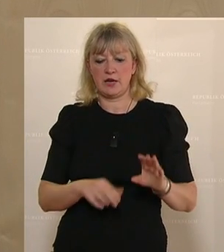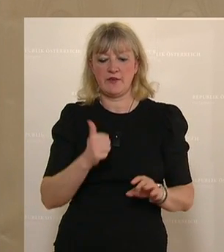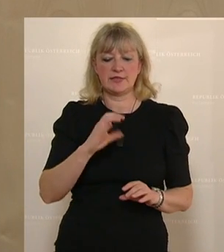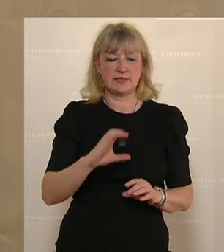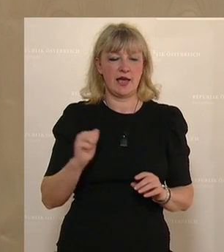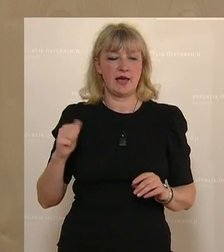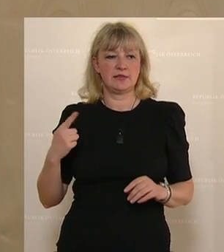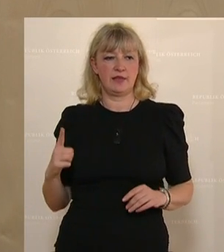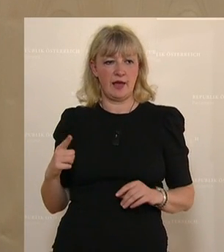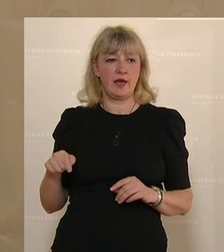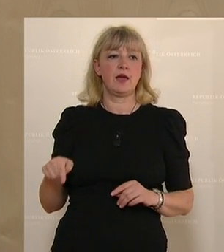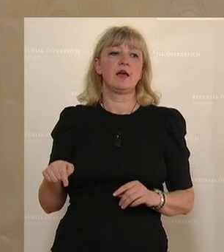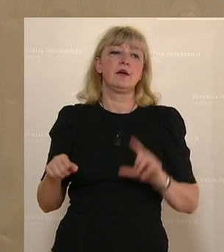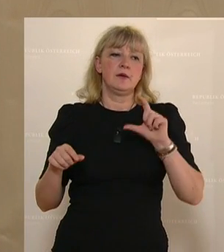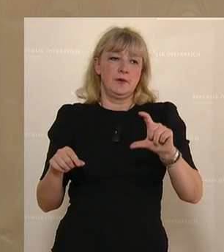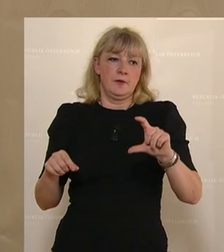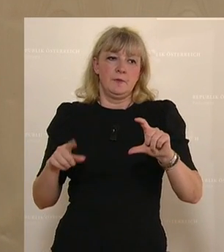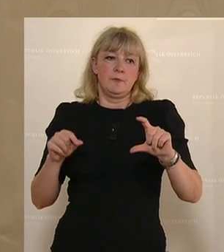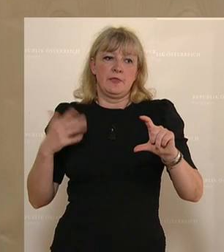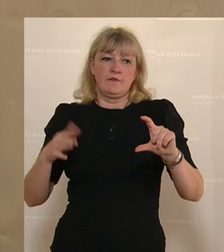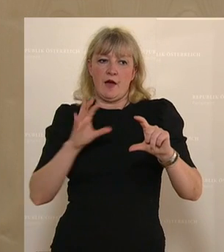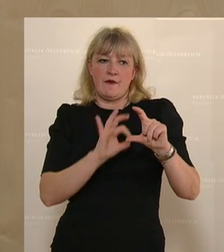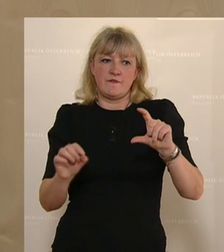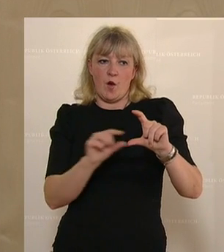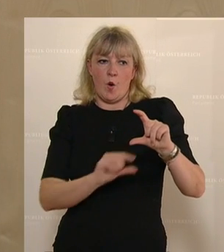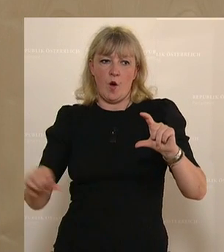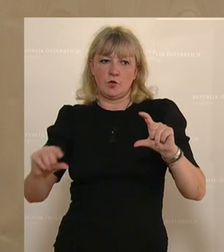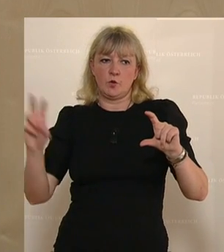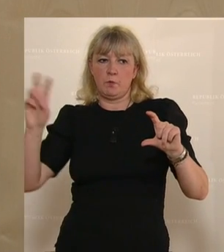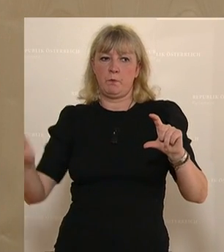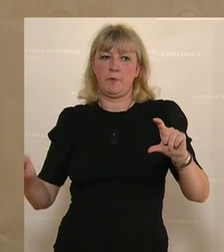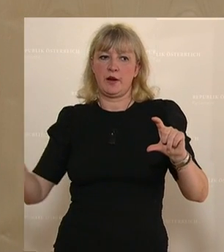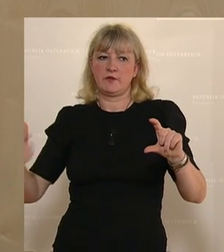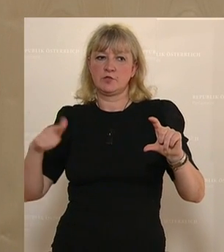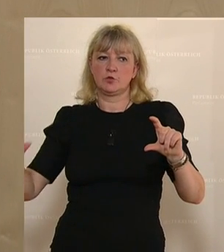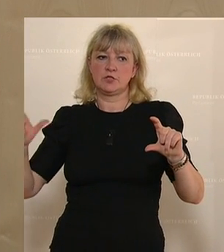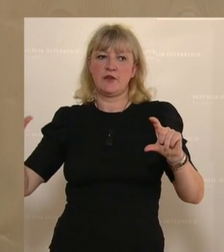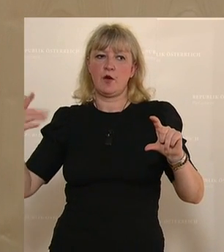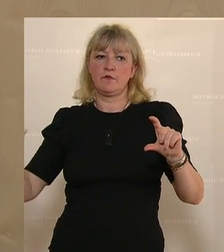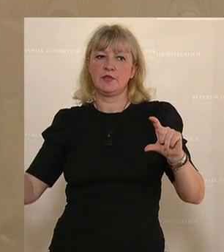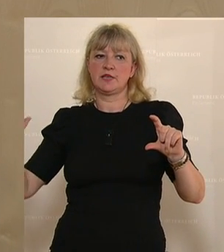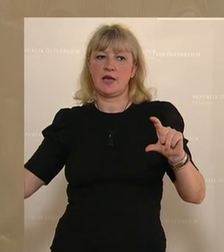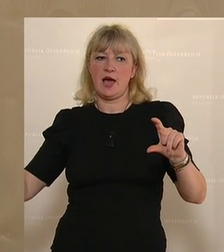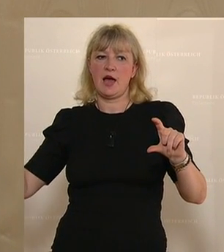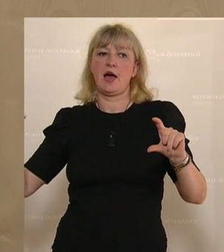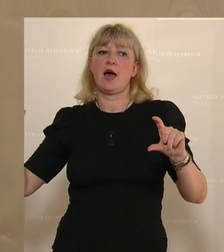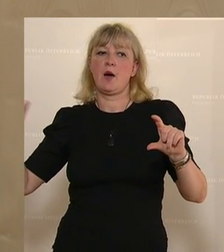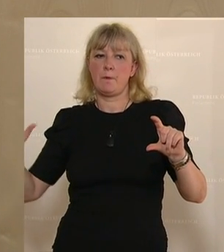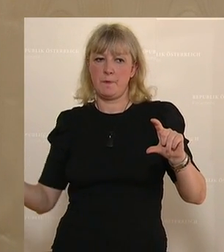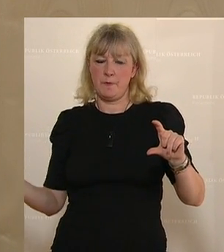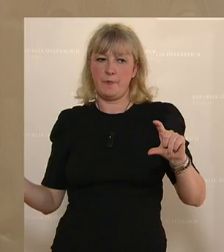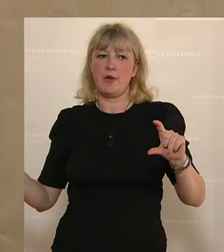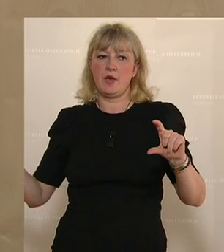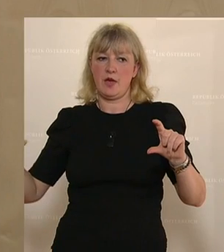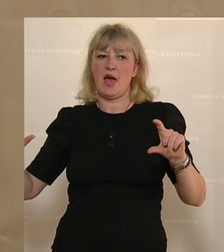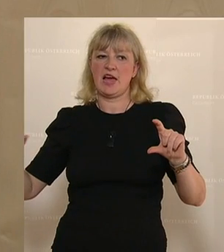1c und 1d mit dem in dieser Verordnung für die Paragraf 742a und 742b